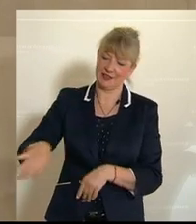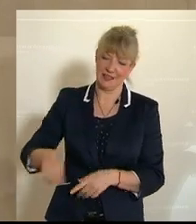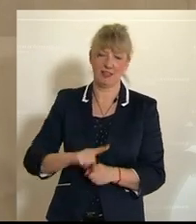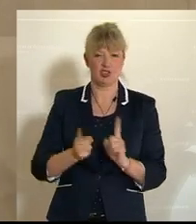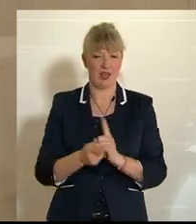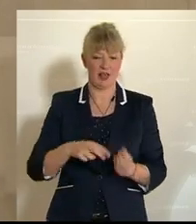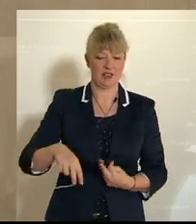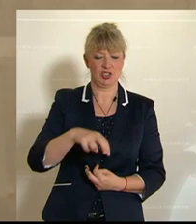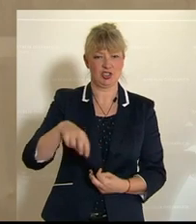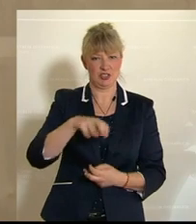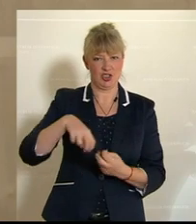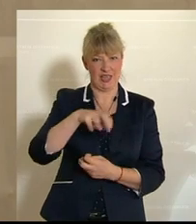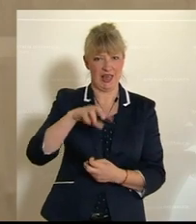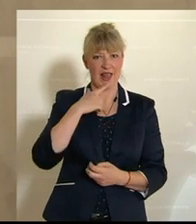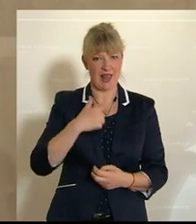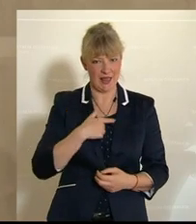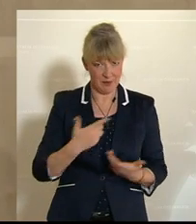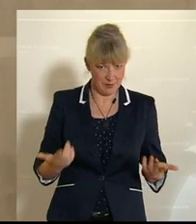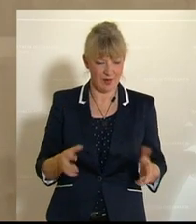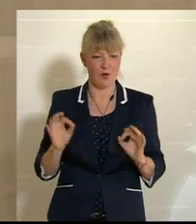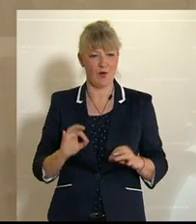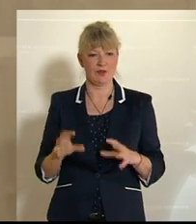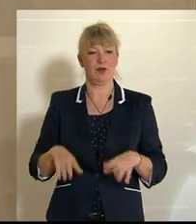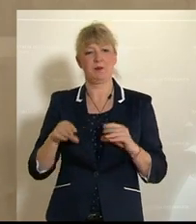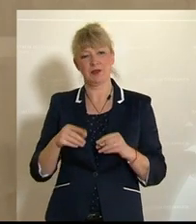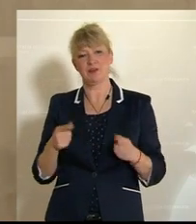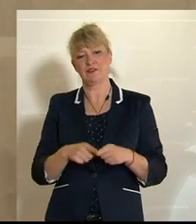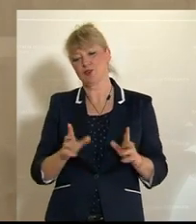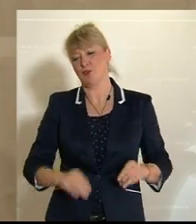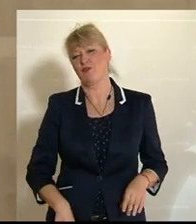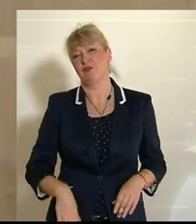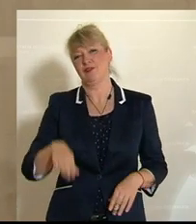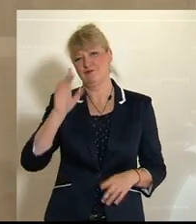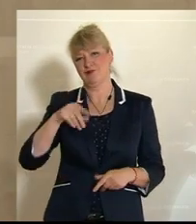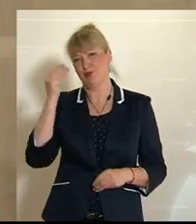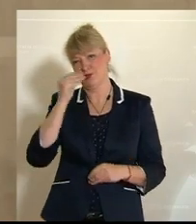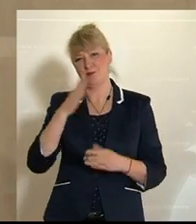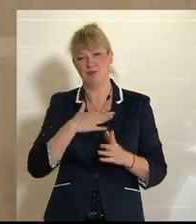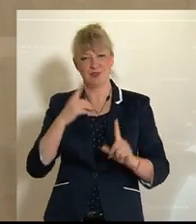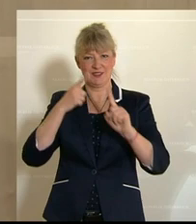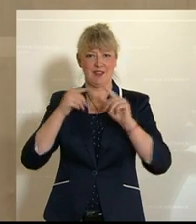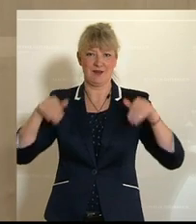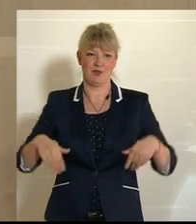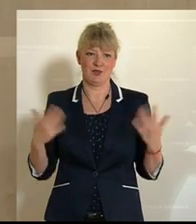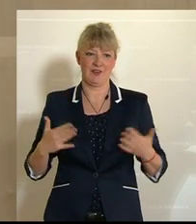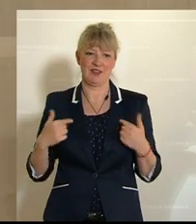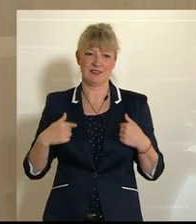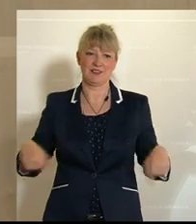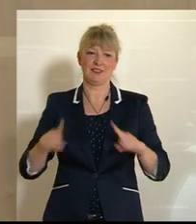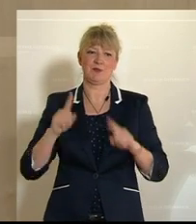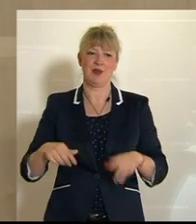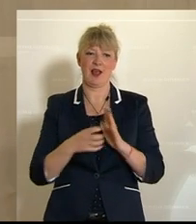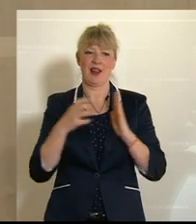anstatt dem Lift eine tägliche Bewegungseinheit. Es beginnt mit dem Kind und endet im Alter. Denn unser aller Ziel muss es sein, dass wir länger